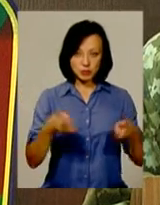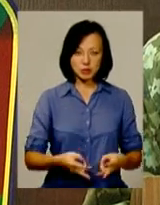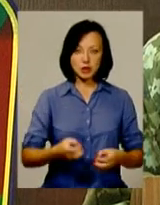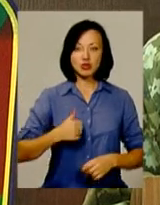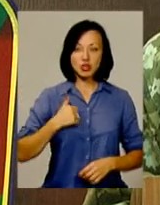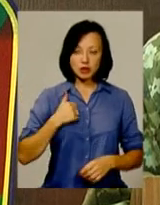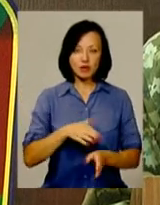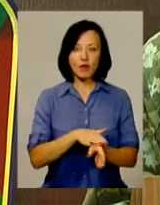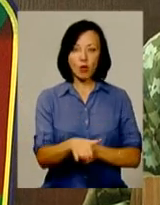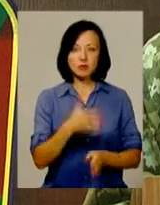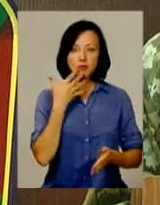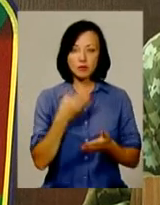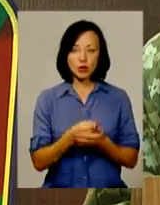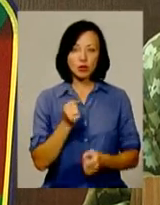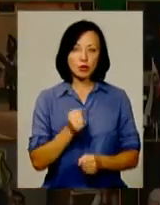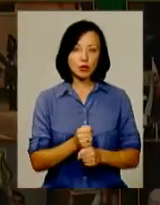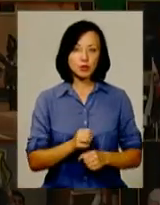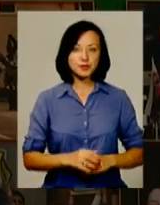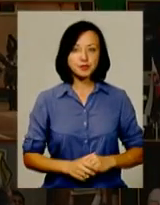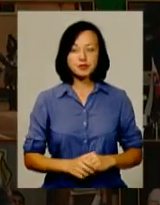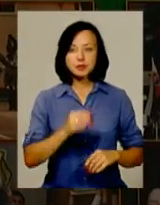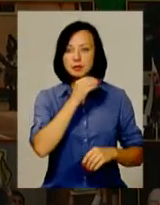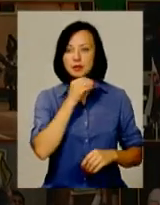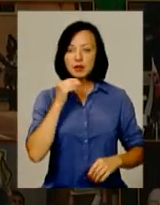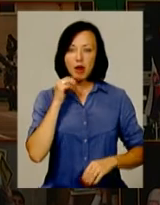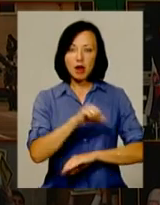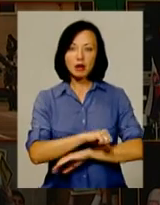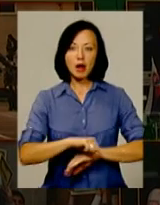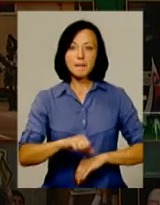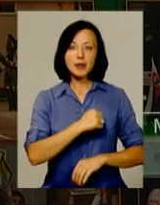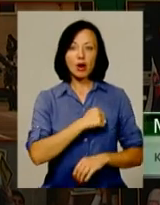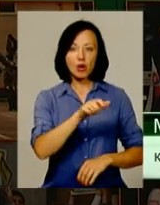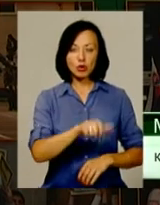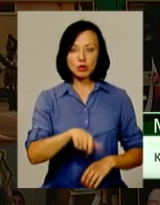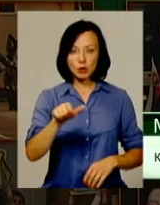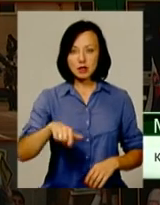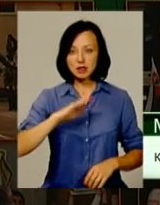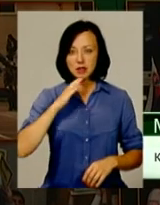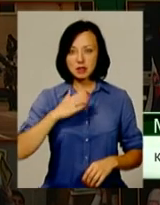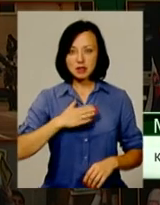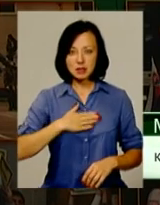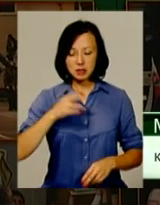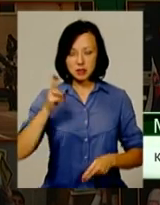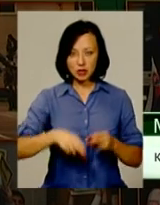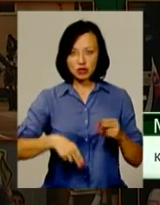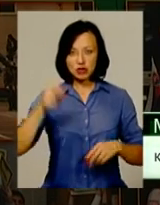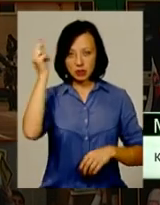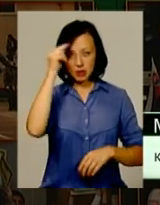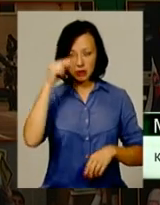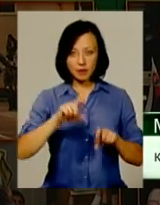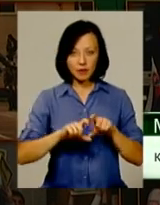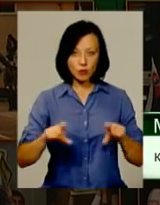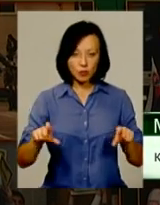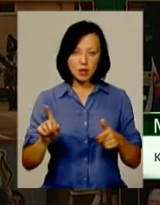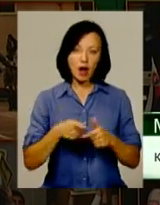гідністю виконувати свої обов'язки. Багато прикордонників, які закінчили нашу академію,